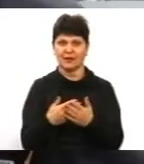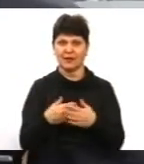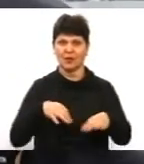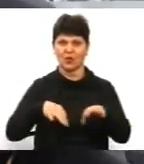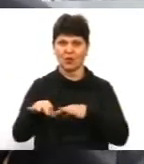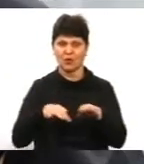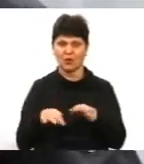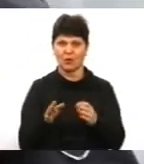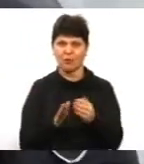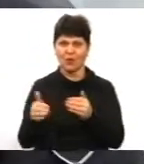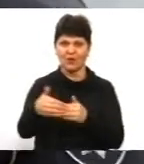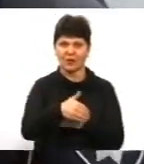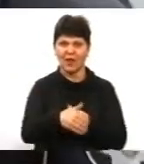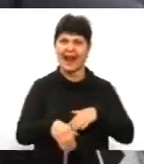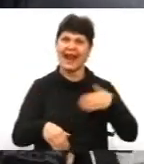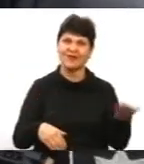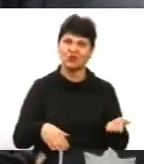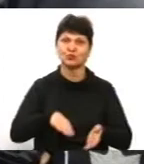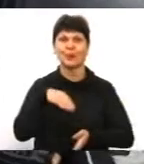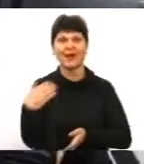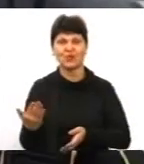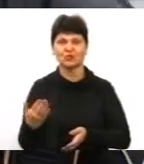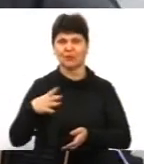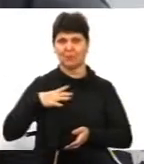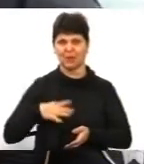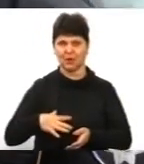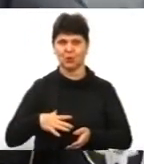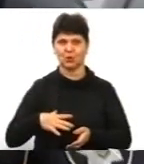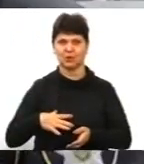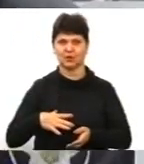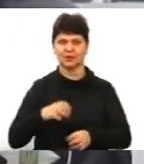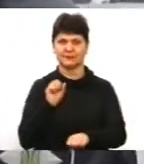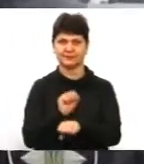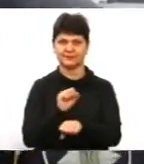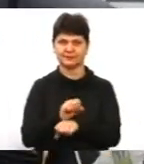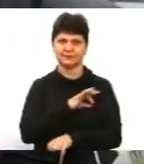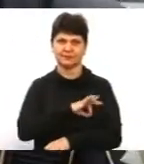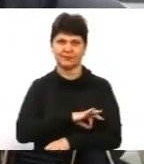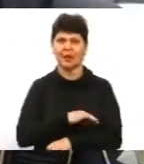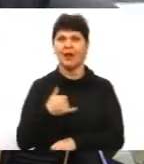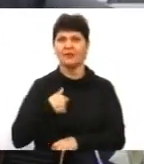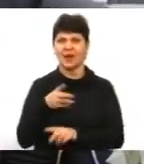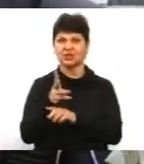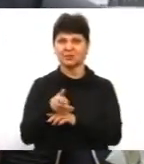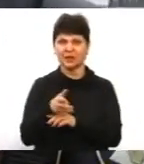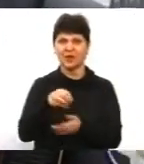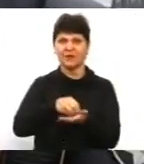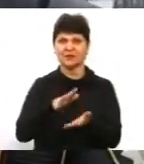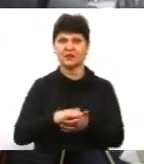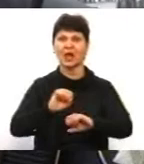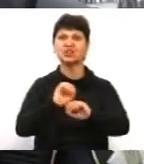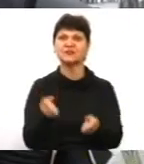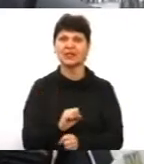маневр, повертає ліворуч і попроворуч, приходиться назгоняти даний транспортний засіб, так, як на наш прилад рукам фіксується швидкість